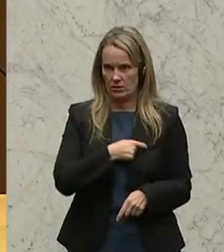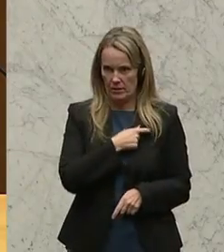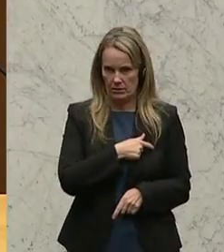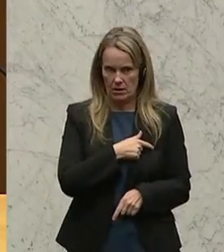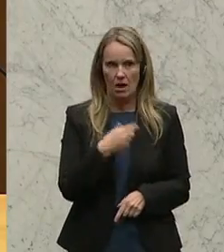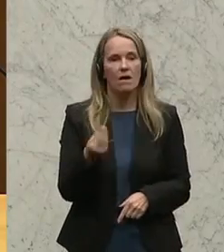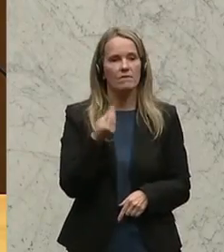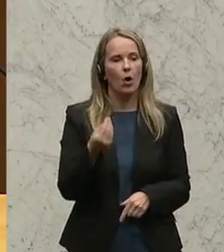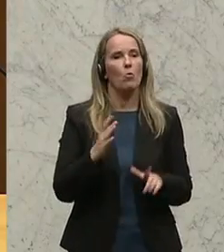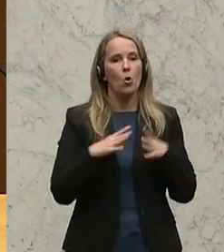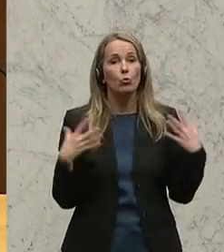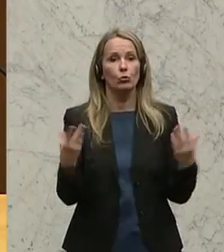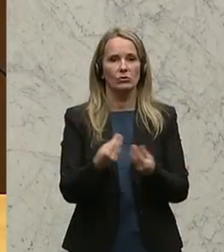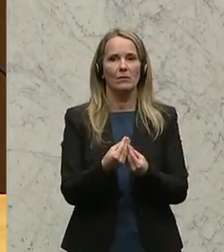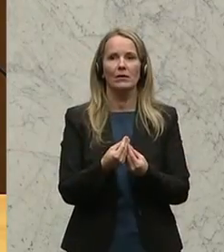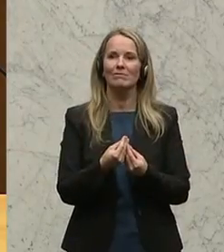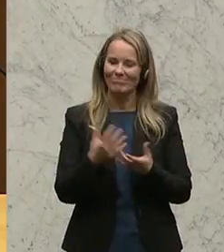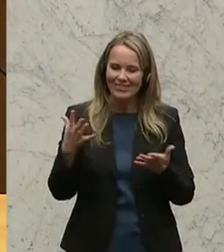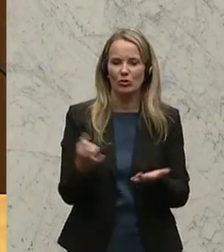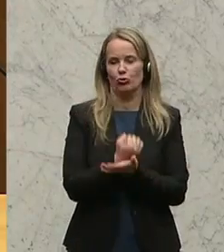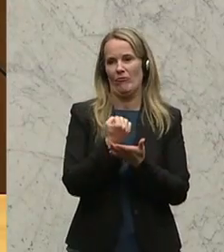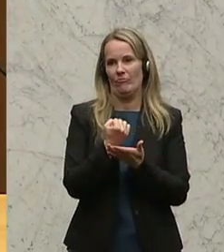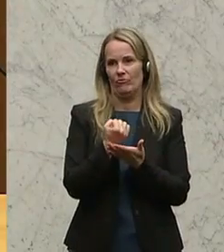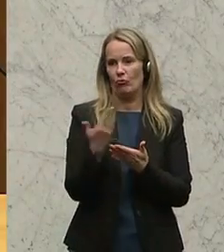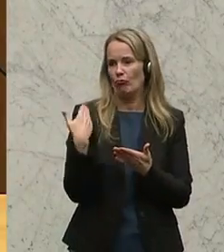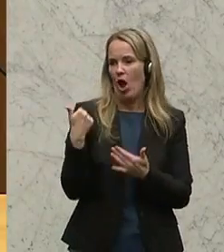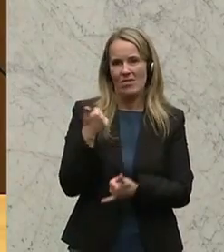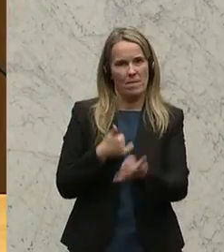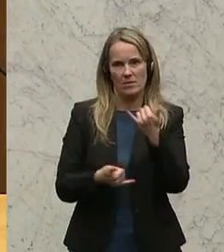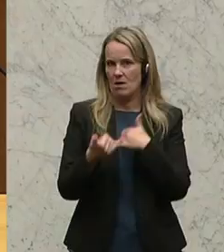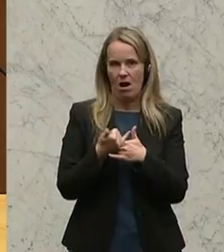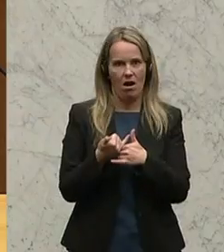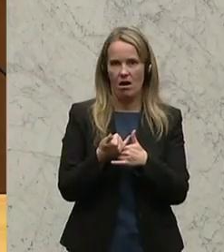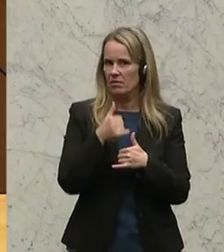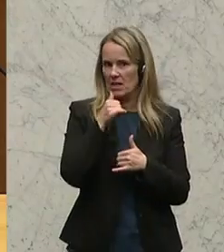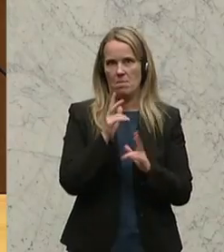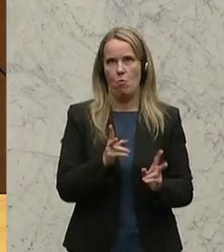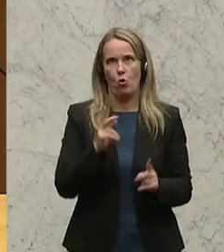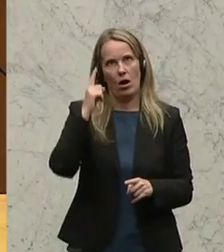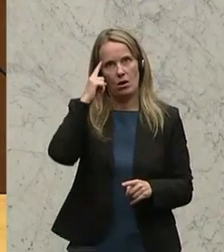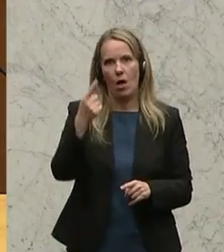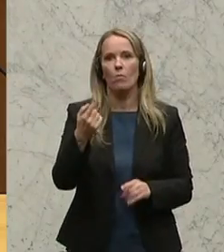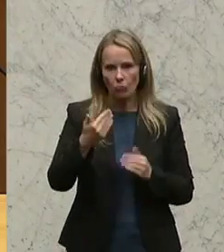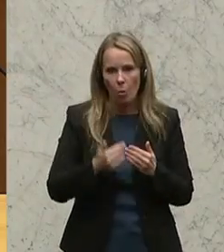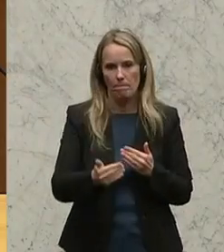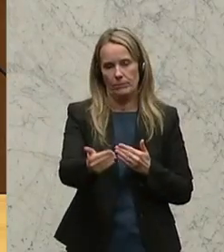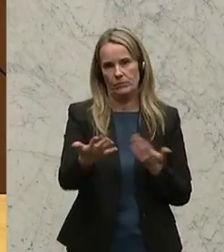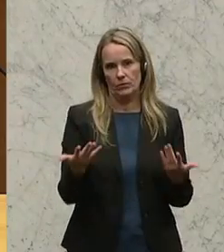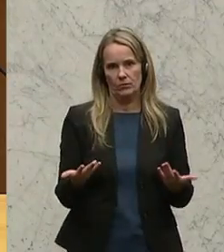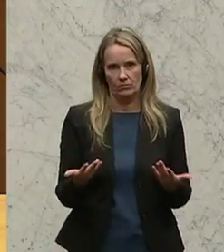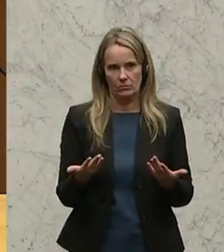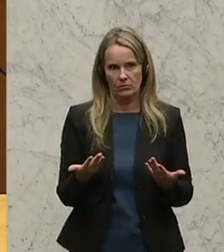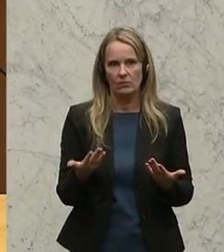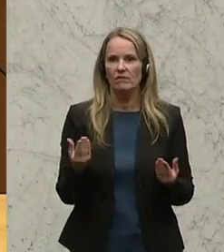gemeinsam etwas gelungen ist, was wir vor einem Jahr noch nicht wirklich so wie möglich gehalten hätten. Wir haben